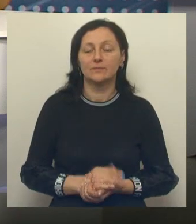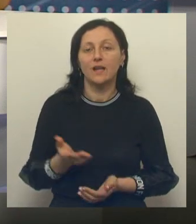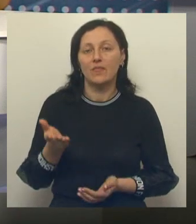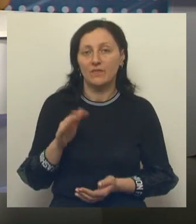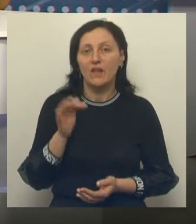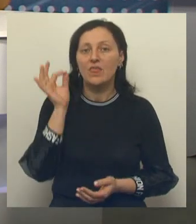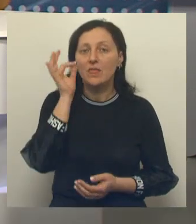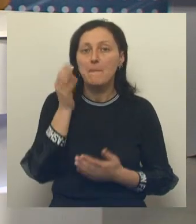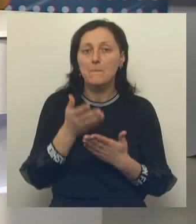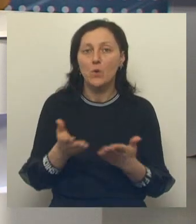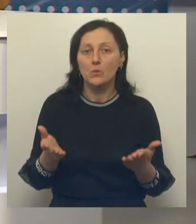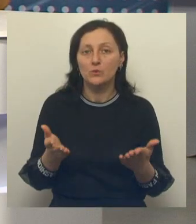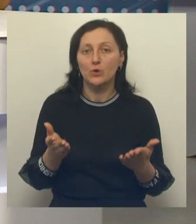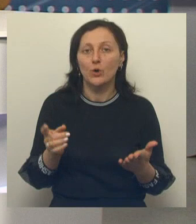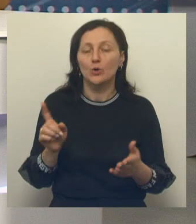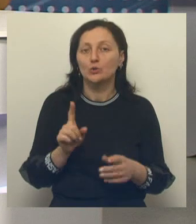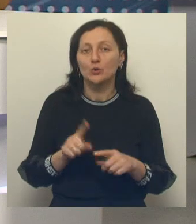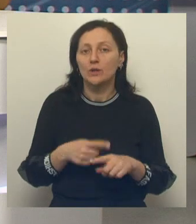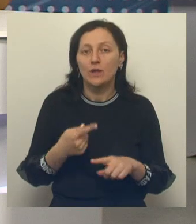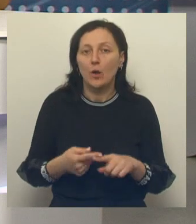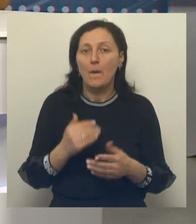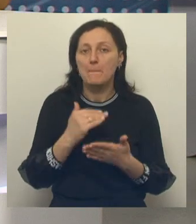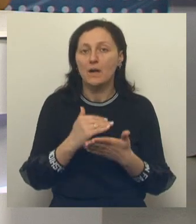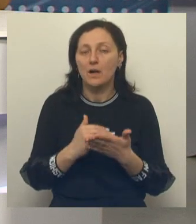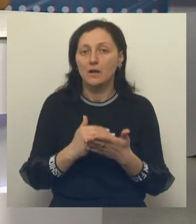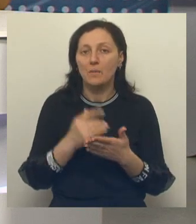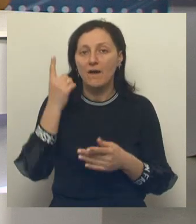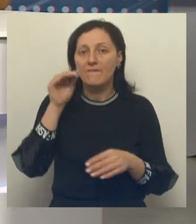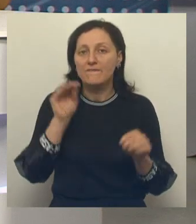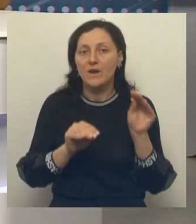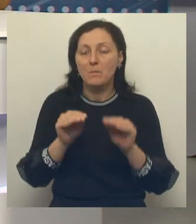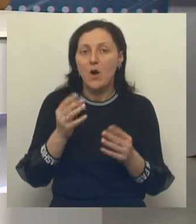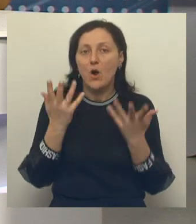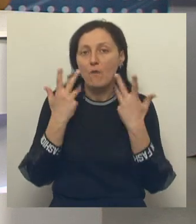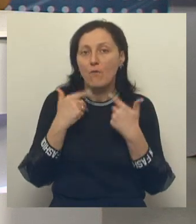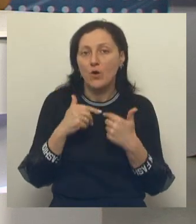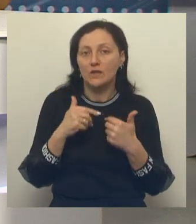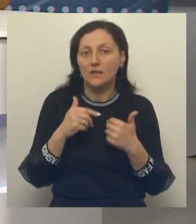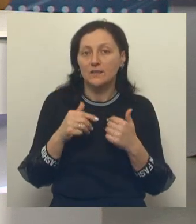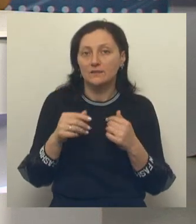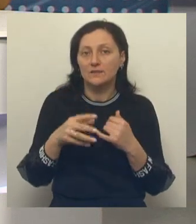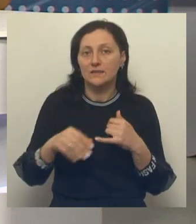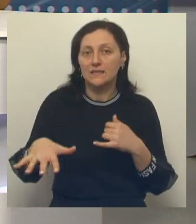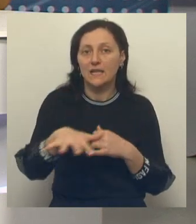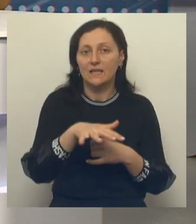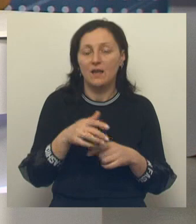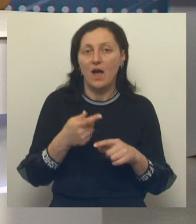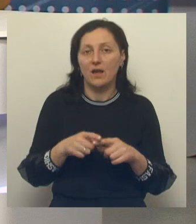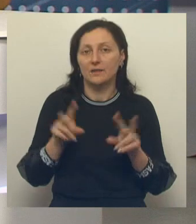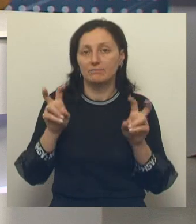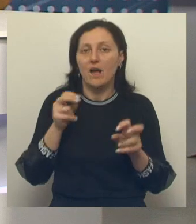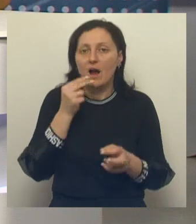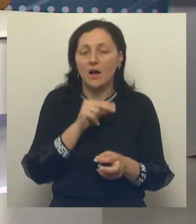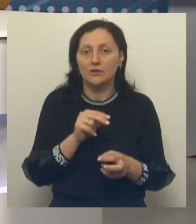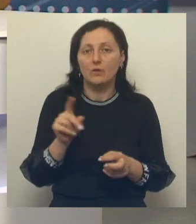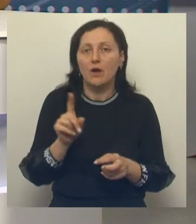напомним, что вообще подразумевает под собой программа формирования комфортной городской среды. Вот этот индекс качества, в чем он